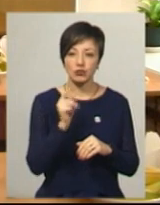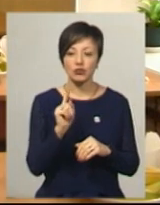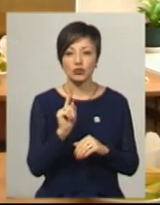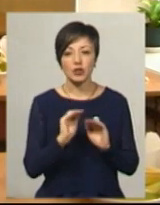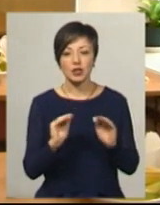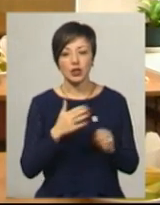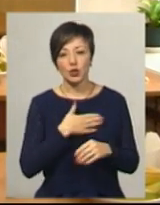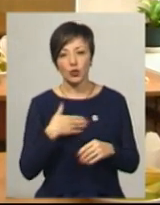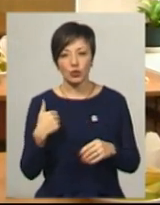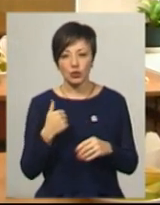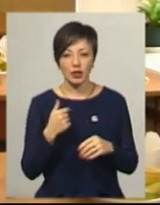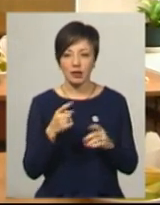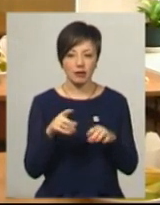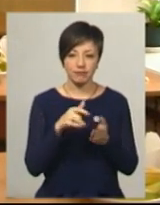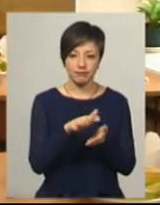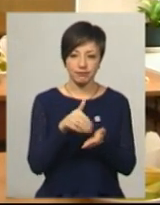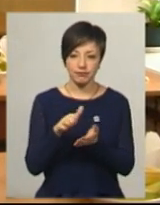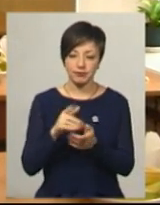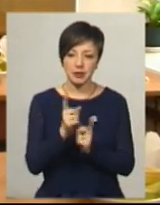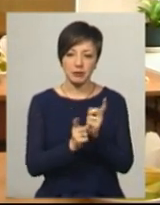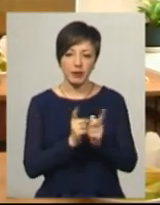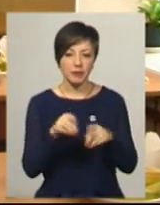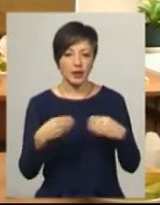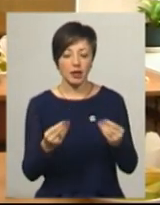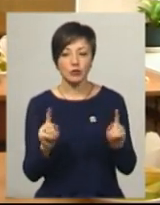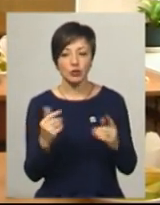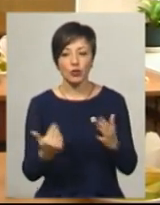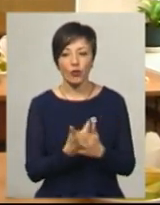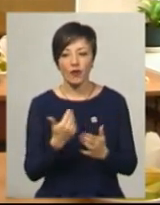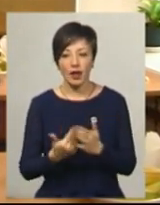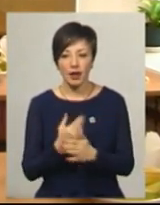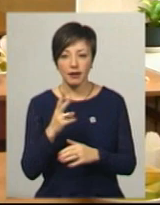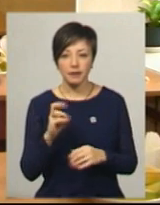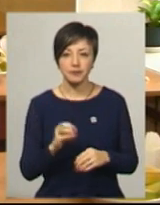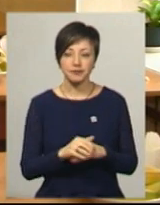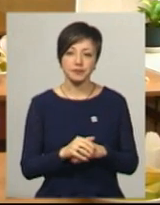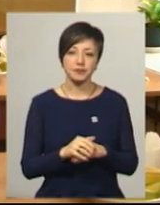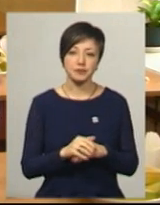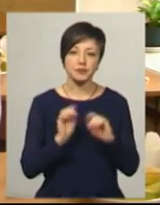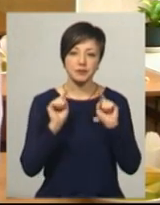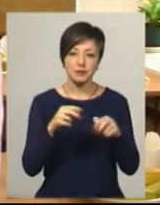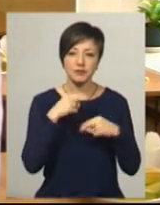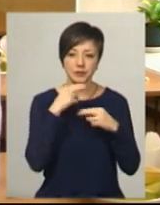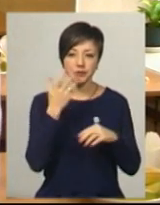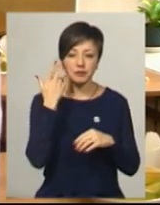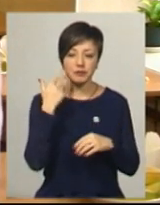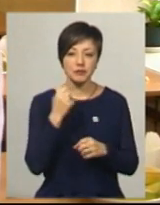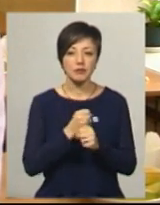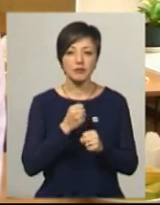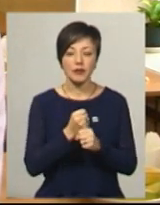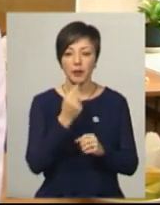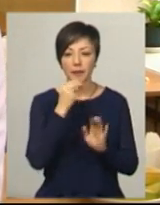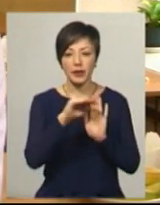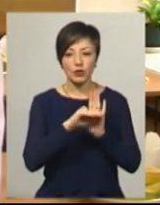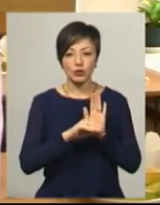що діти не хочуть, ми його змінюємо і даємо щось новеньке. Звернула увагу, коли розробляли меню,